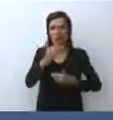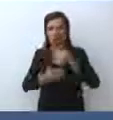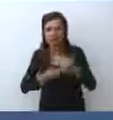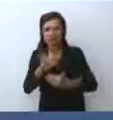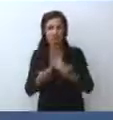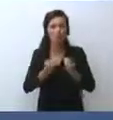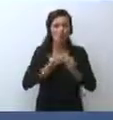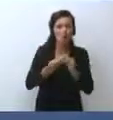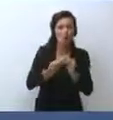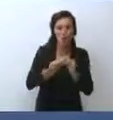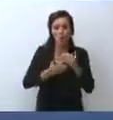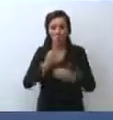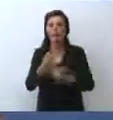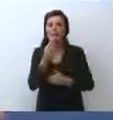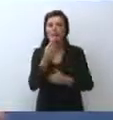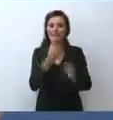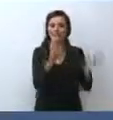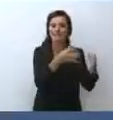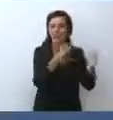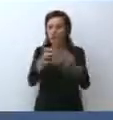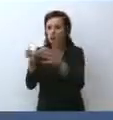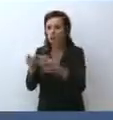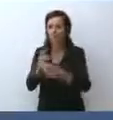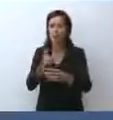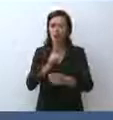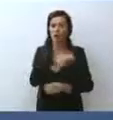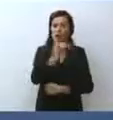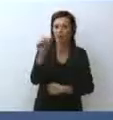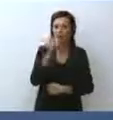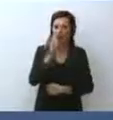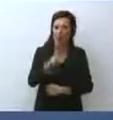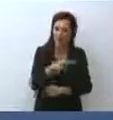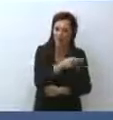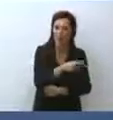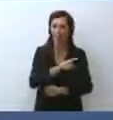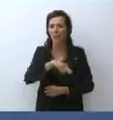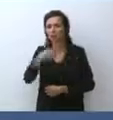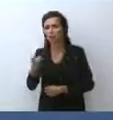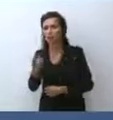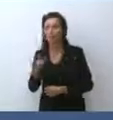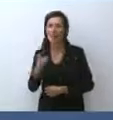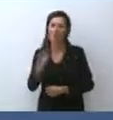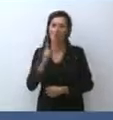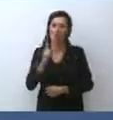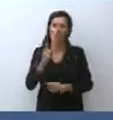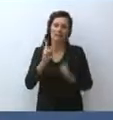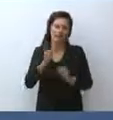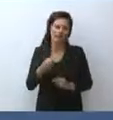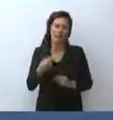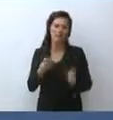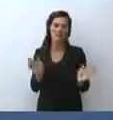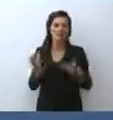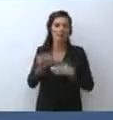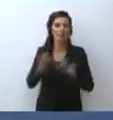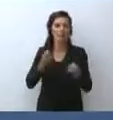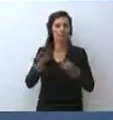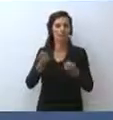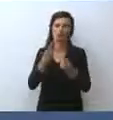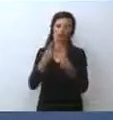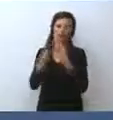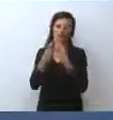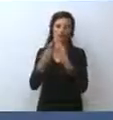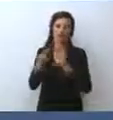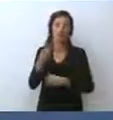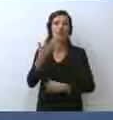settori che dovranno averlo prima eventualmente. Faremo una cabina di regia, come peraltro è stato